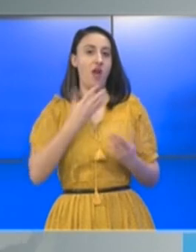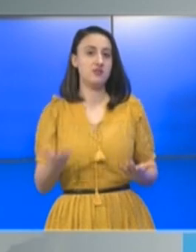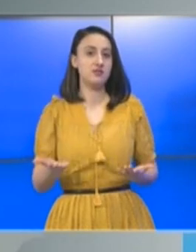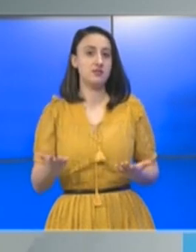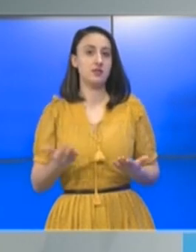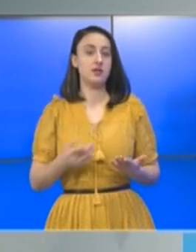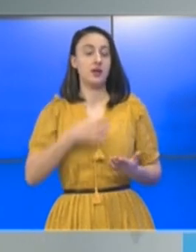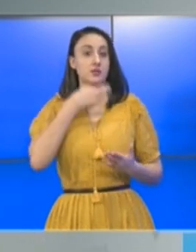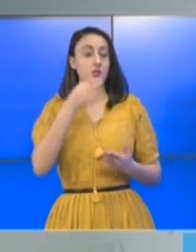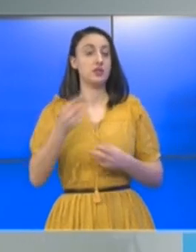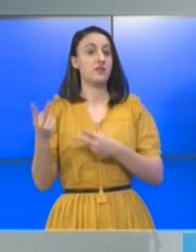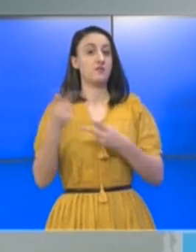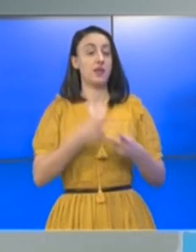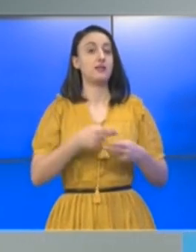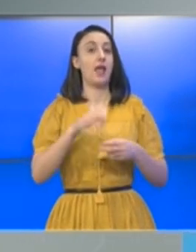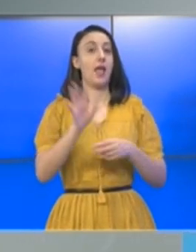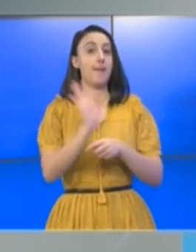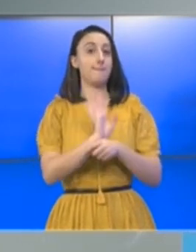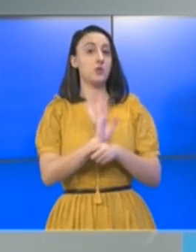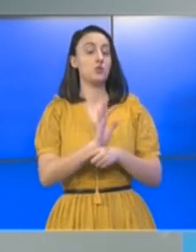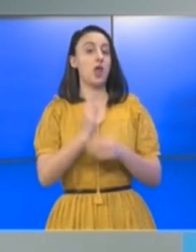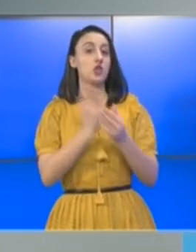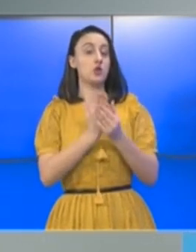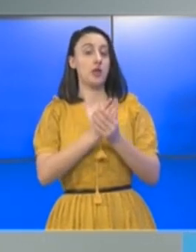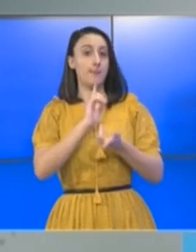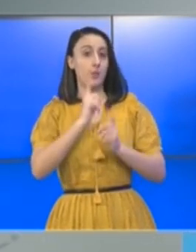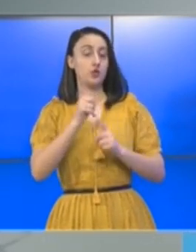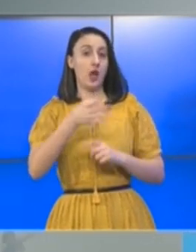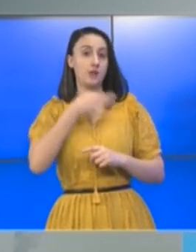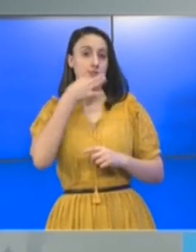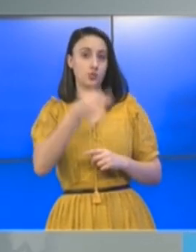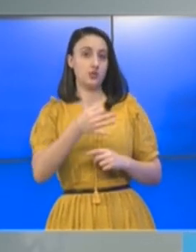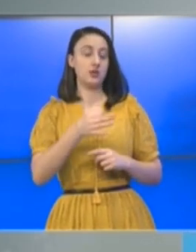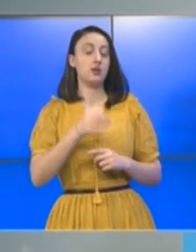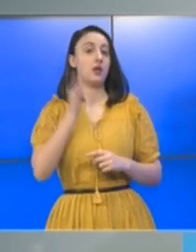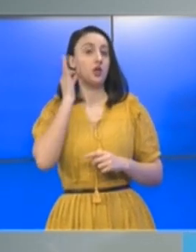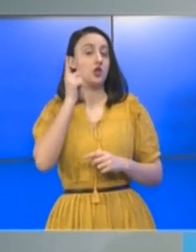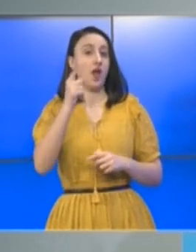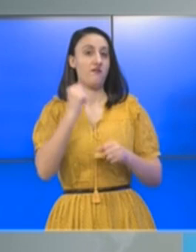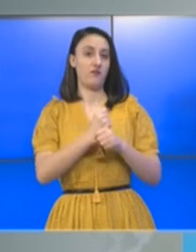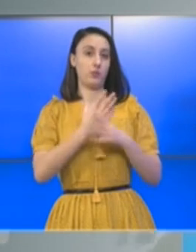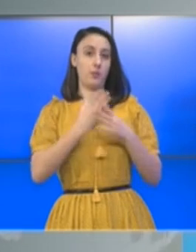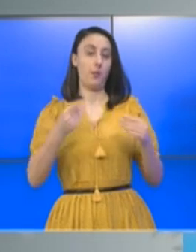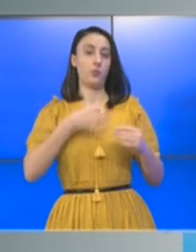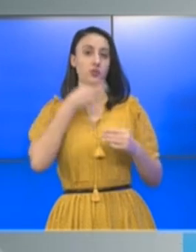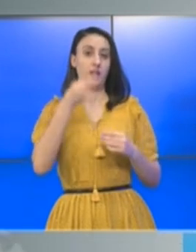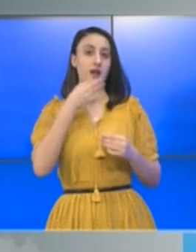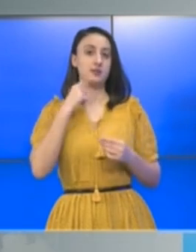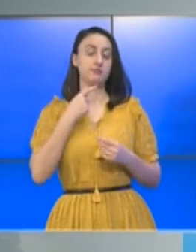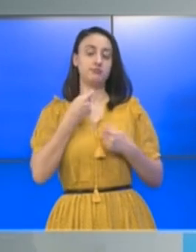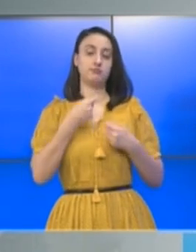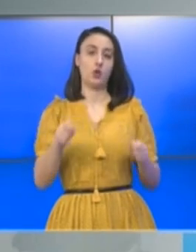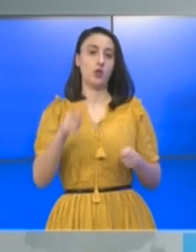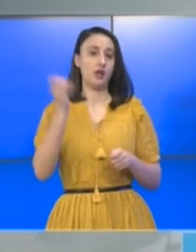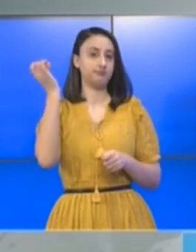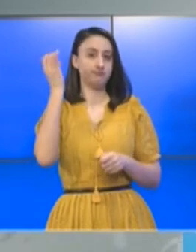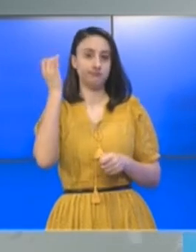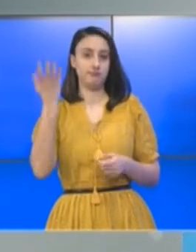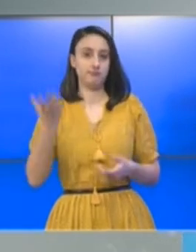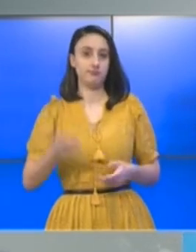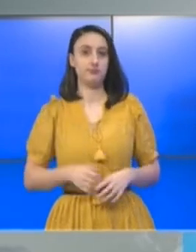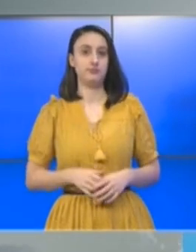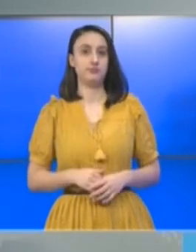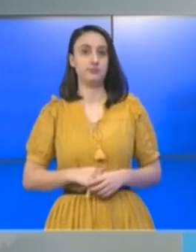În replică, invitat la emisiunea dosar de politician, Ludovic Orban a spus că Străinul Cercel a făcut mai multe declarații complet irresponsabile.